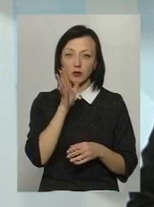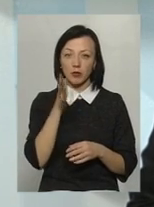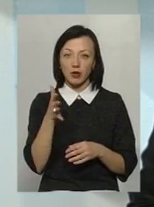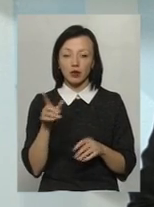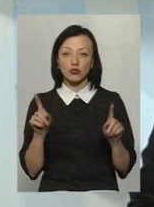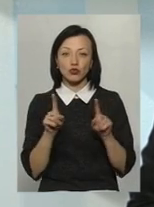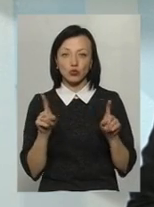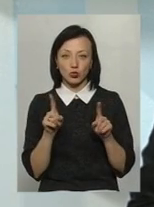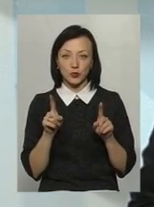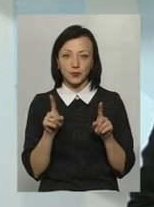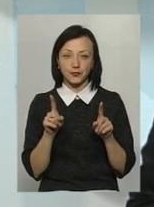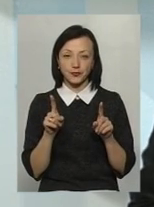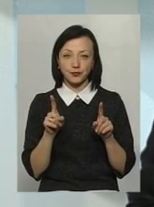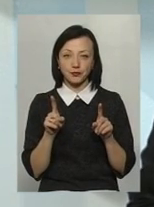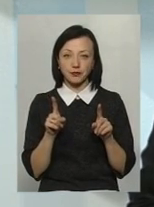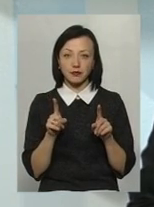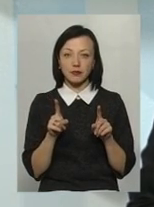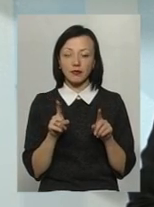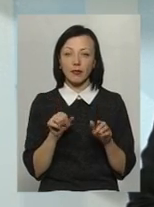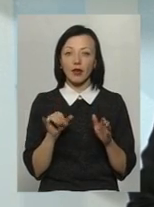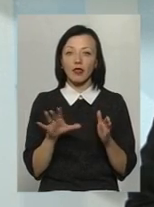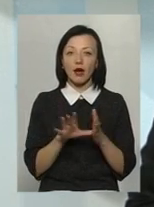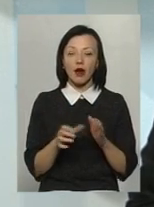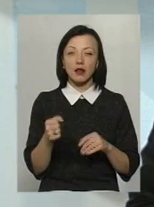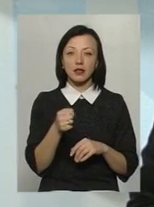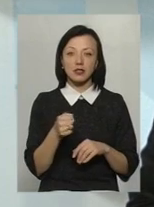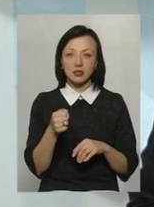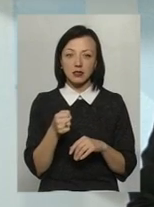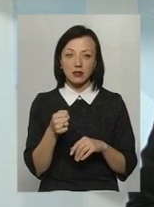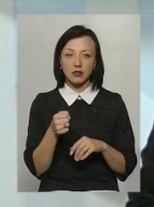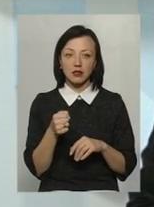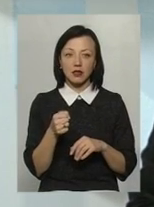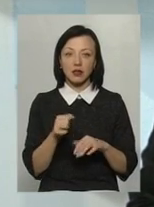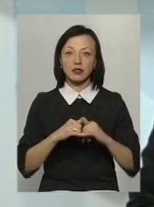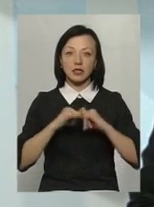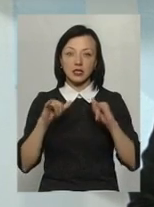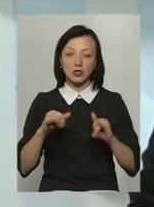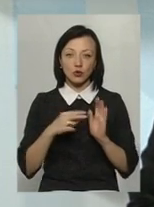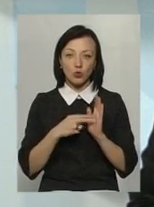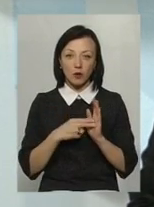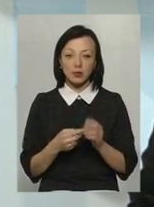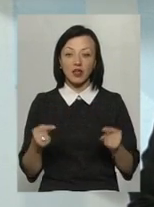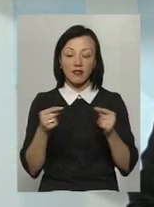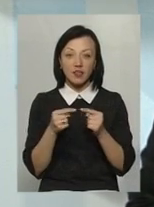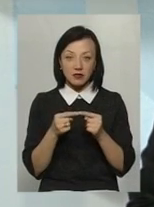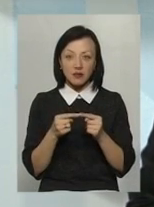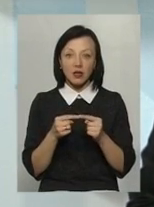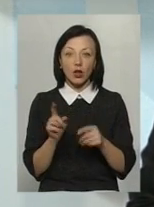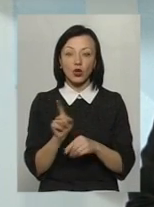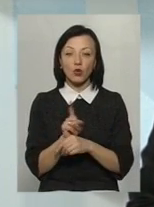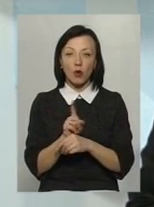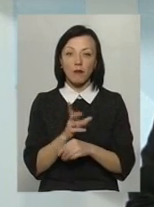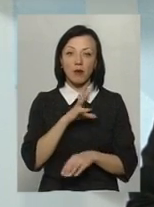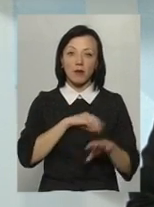що поскільки енергоносітелі росли в стоимості, то, соответственно, норма